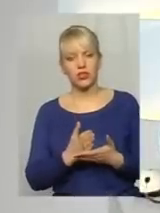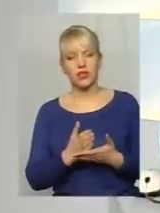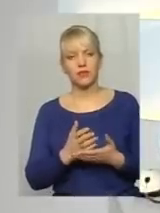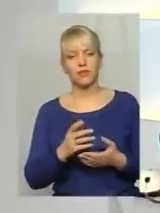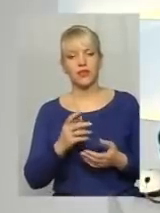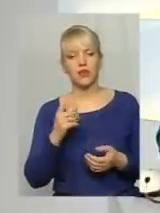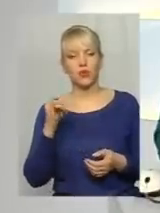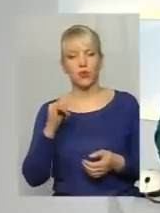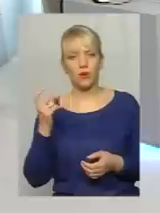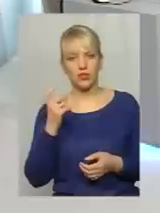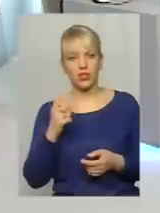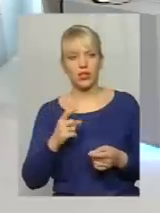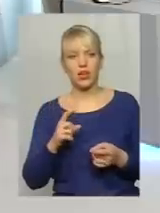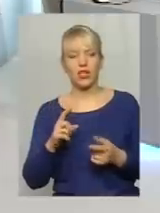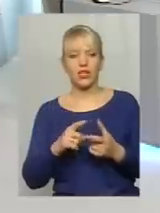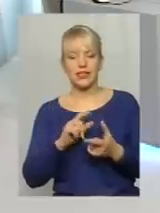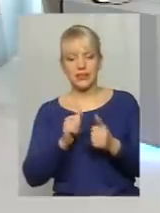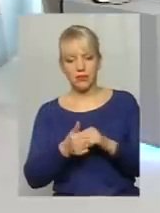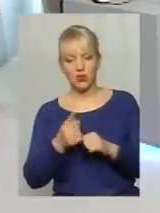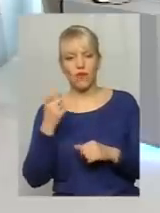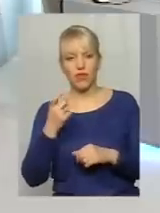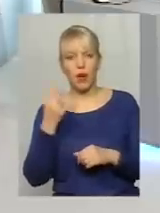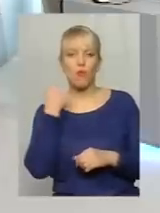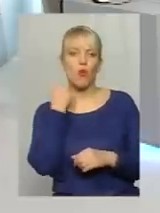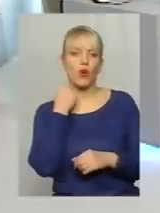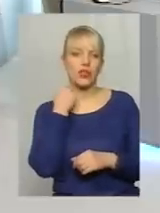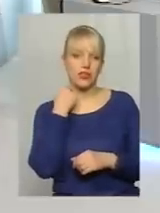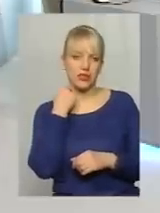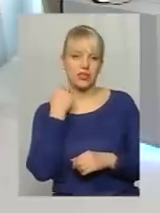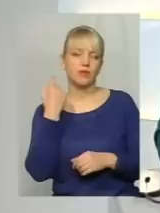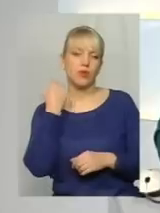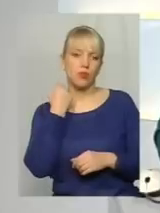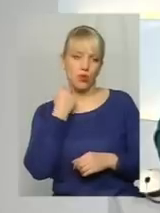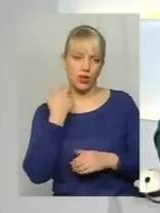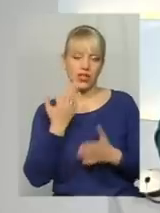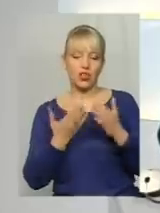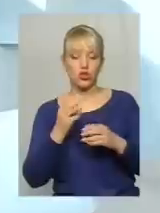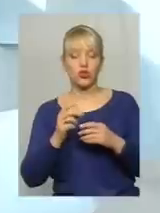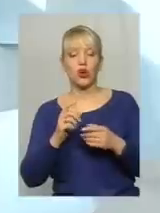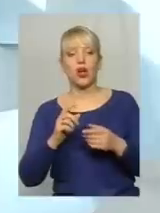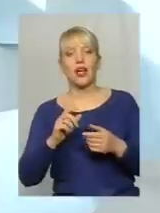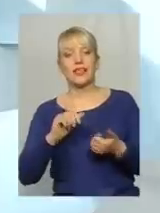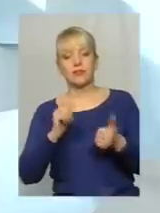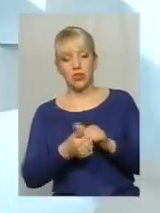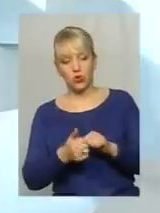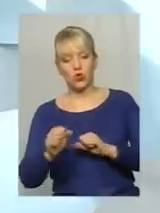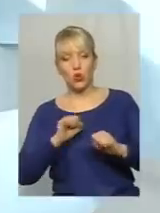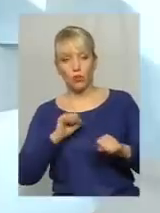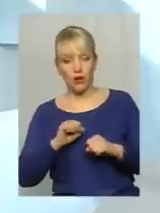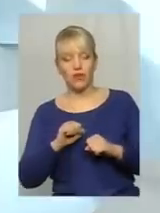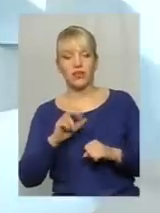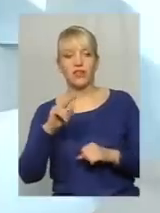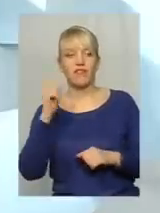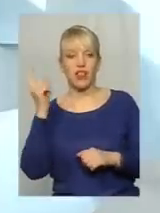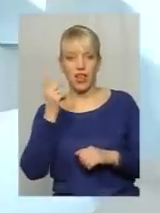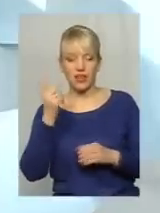власника вони залишаються? Зі зміною управителя, скажімо так, тому що власники не